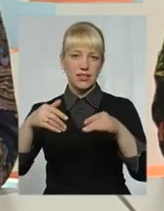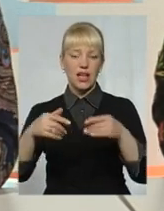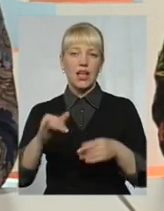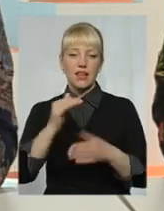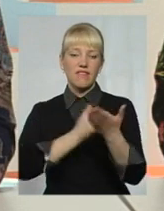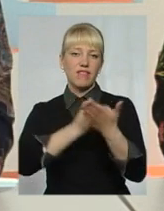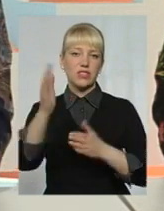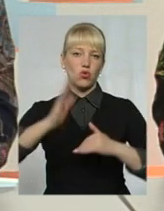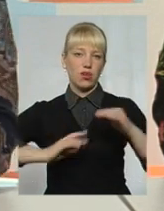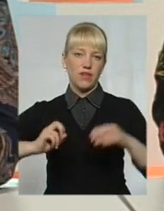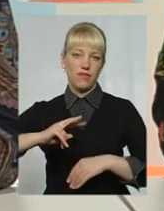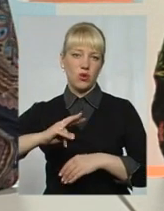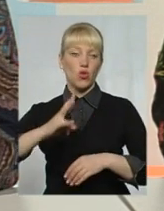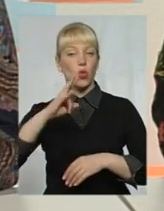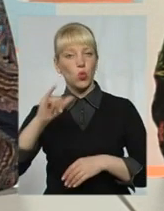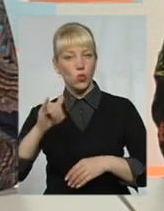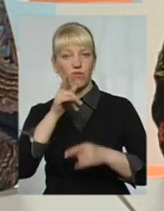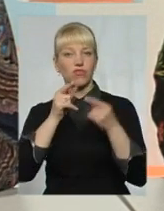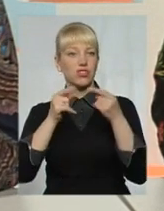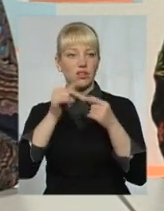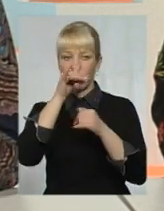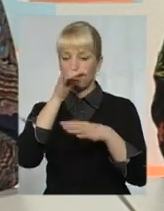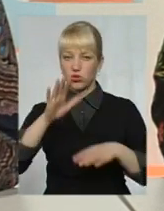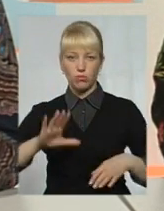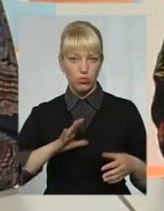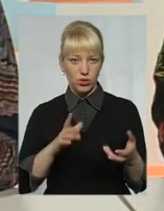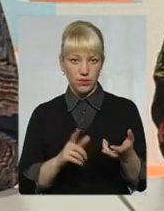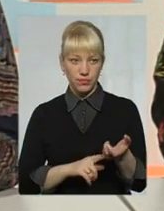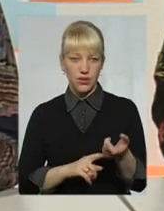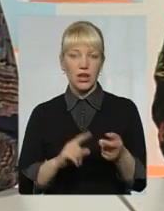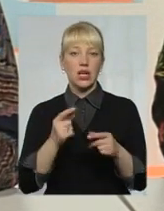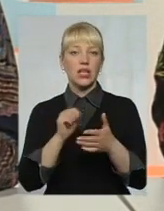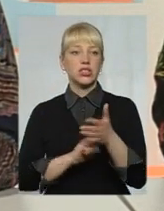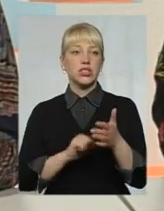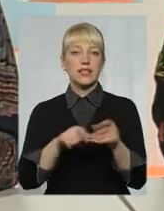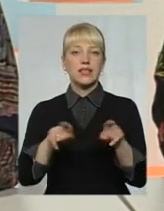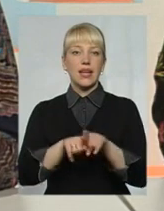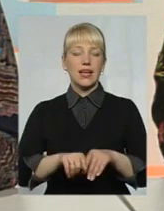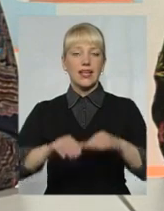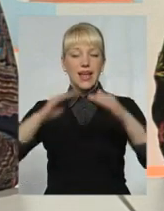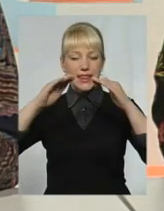висококваліфікована. Ну, вчасною вона вже не може бути через таке низьке